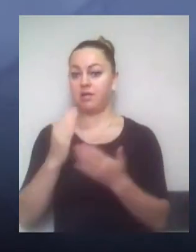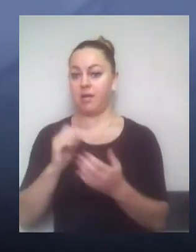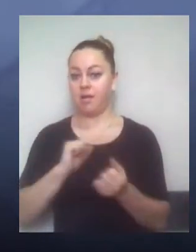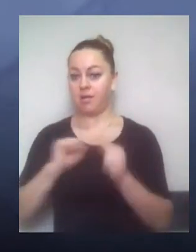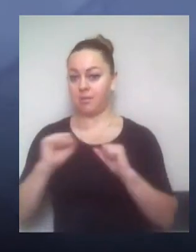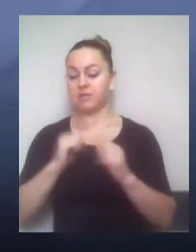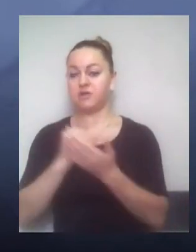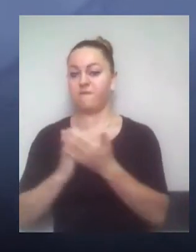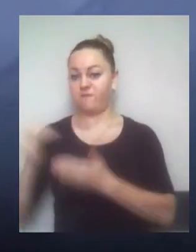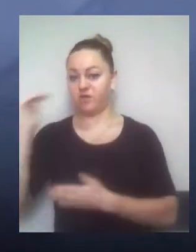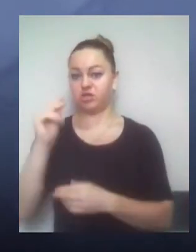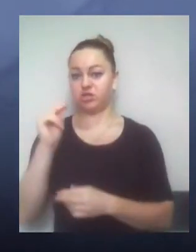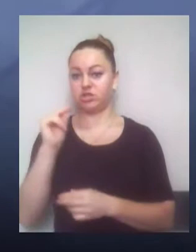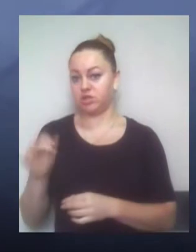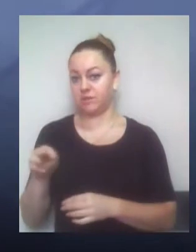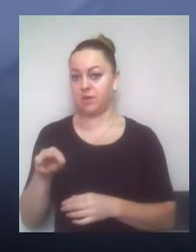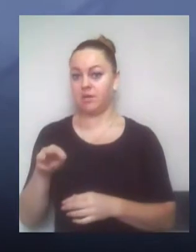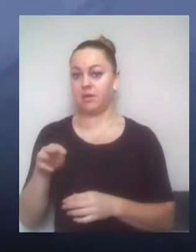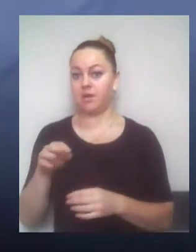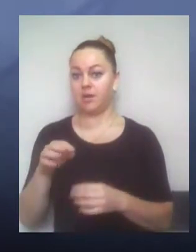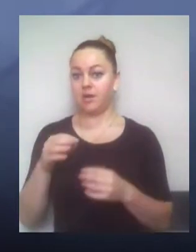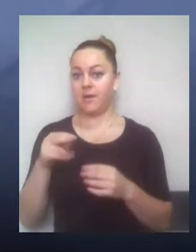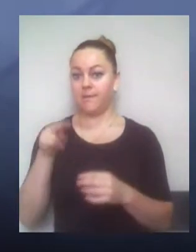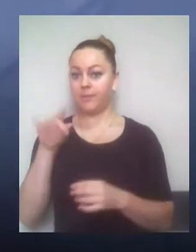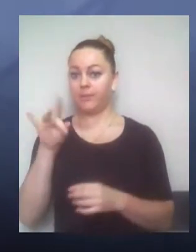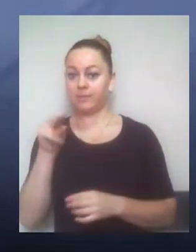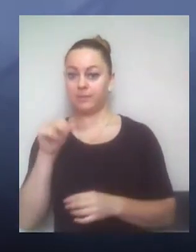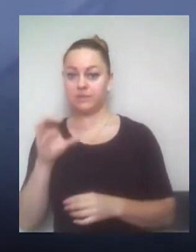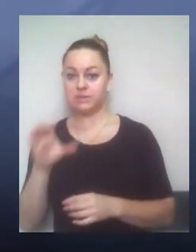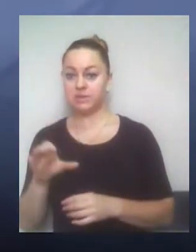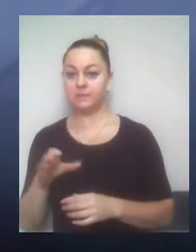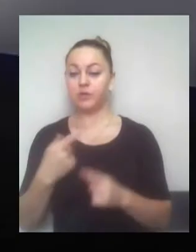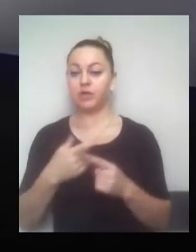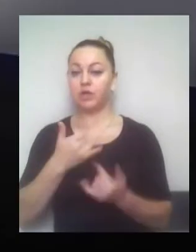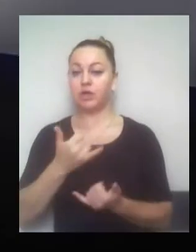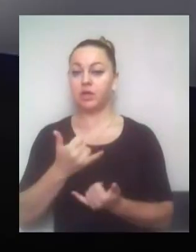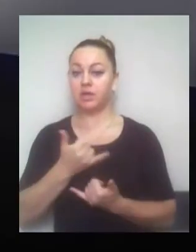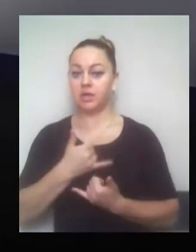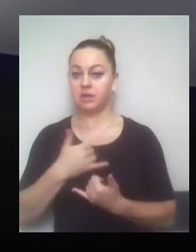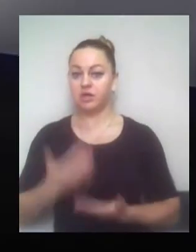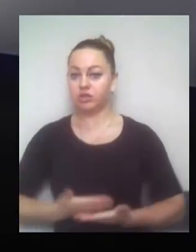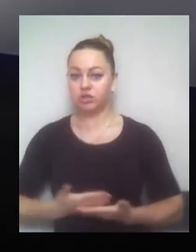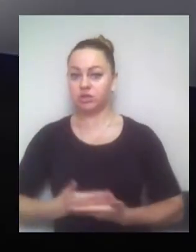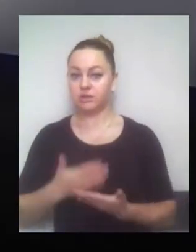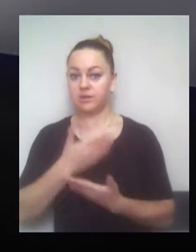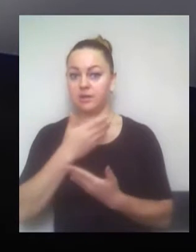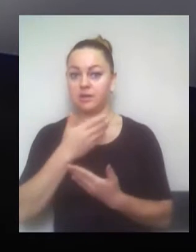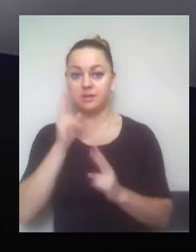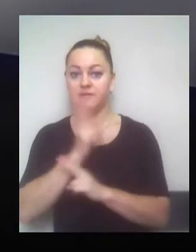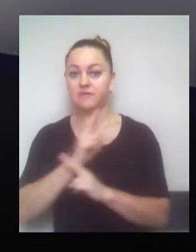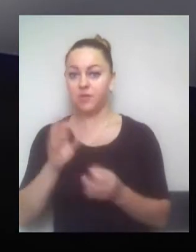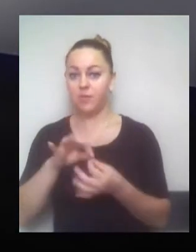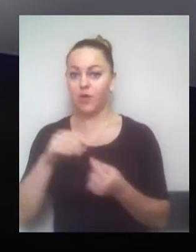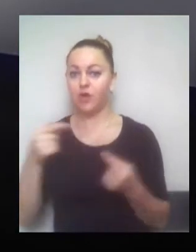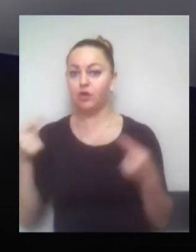самоврядування. Тобто, по суті, розуміючи, що мешканці в цих юридичних тонкощах не дуже компетентні. І ми розуміємо, що це